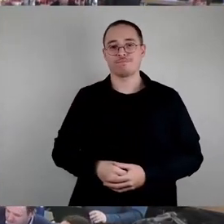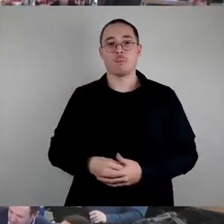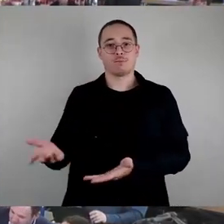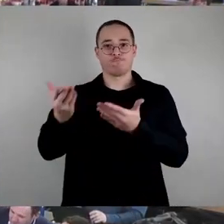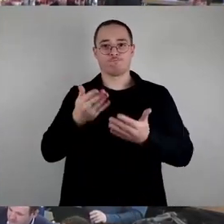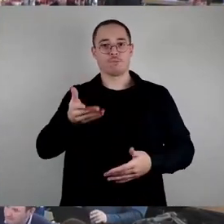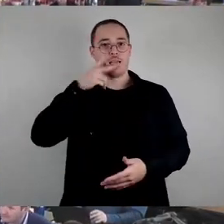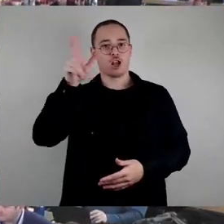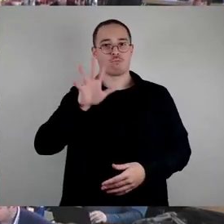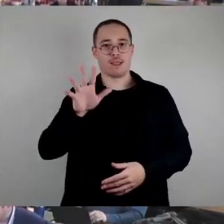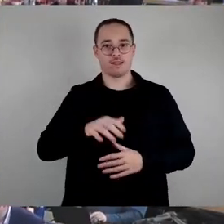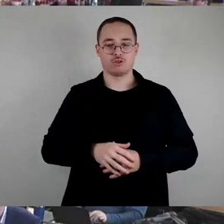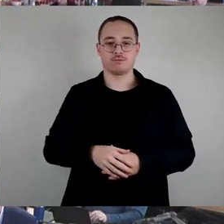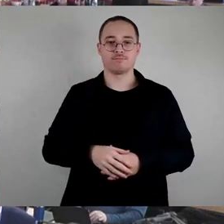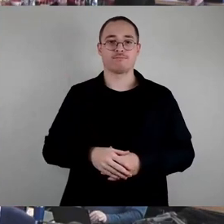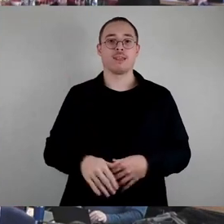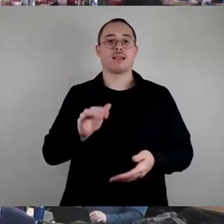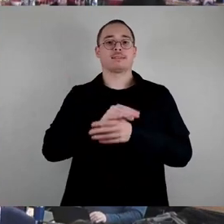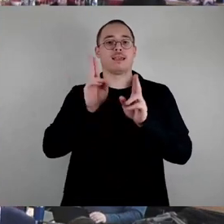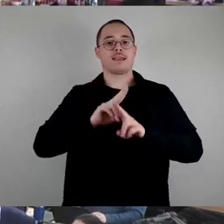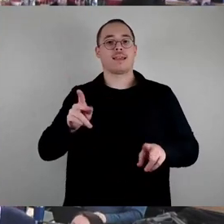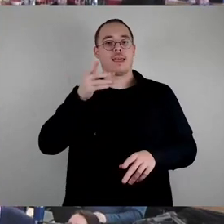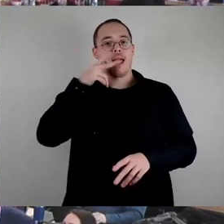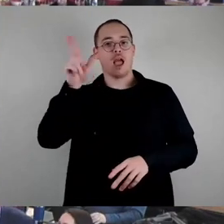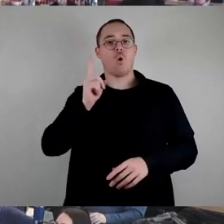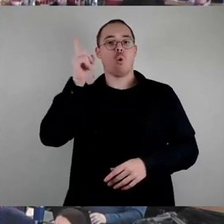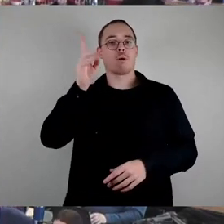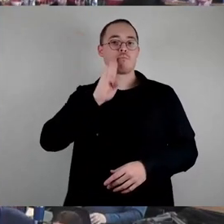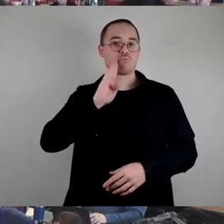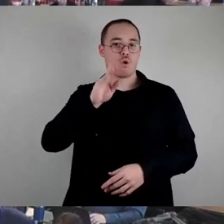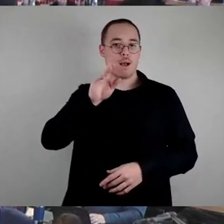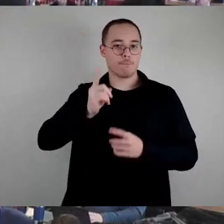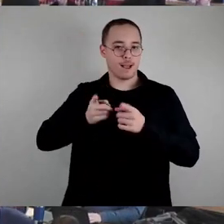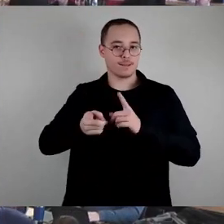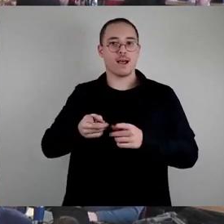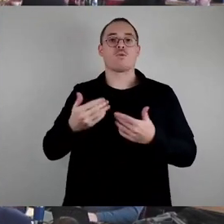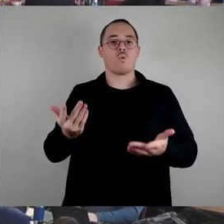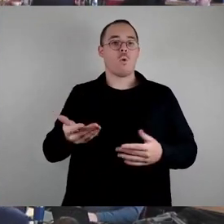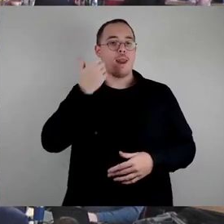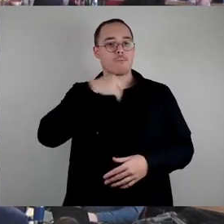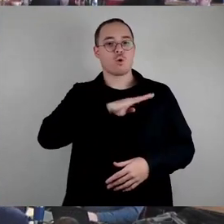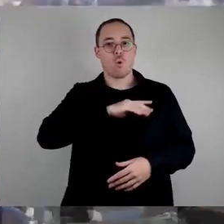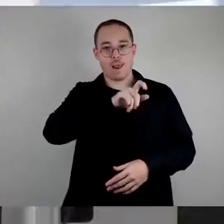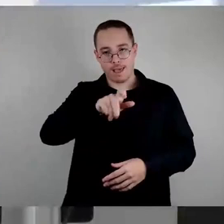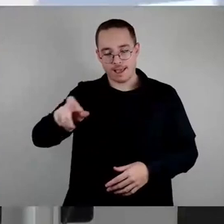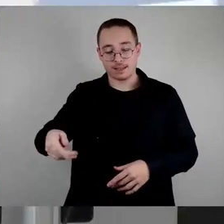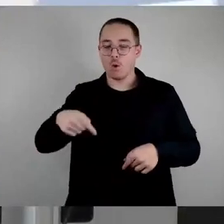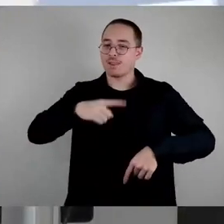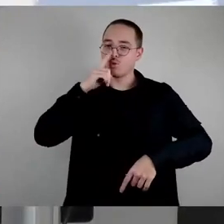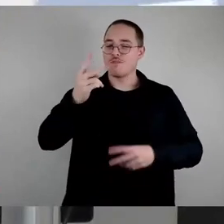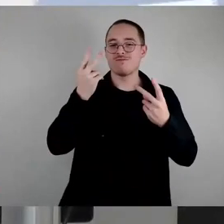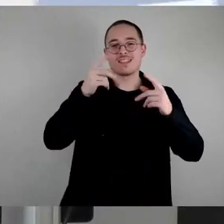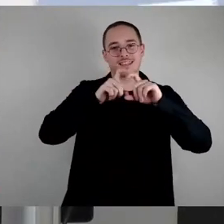Sehr geehrter Herr Oberbürgermeister, werte Kolleginnen und Kollegen, ja, wir sprechen nur zu den wichtigen Themen. Es geht nämlich hier in diesem Punkt um nichts